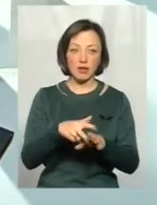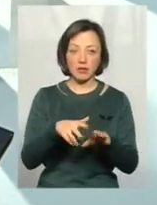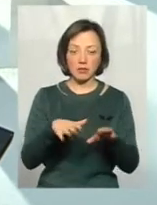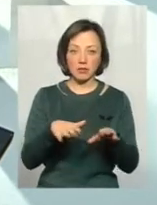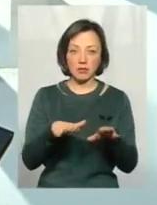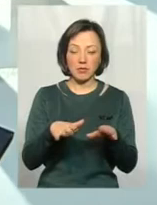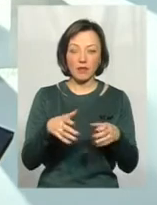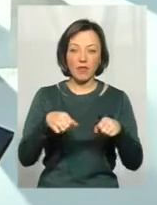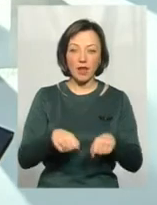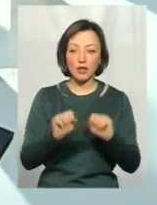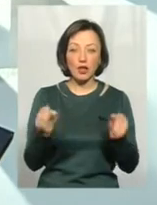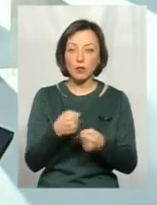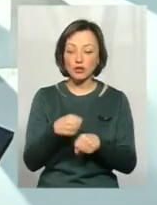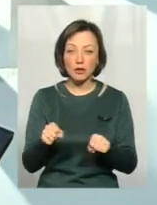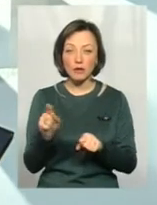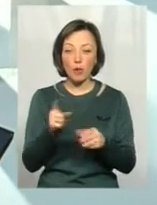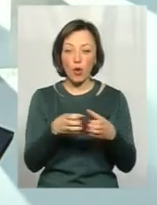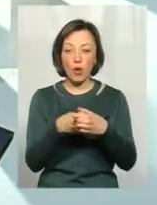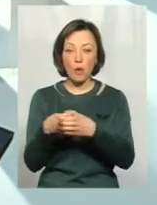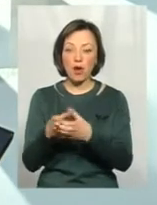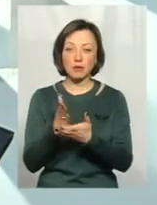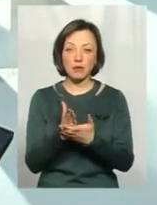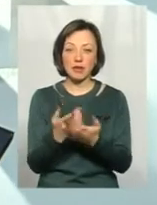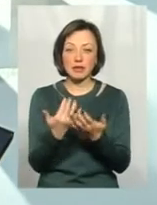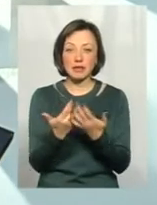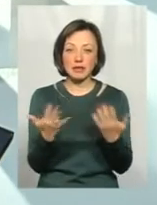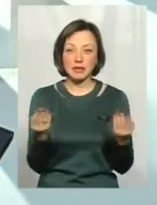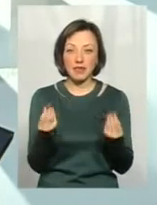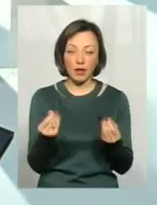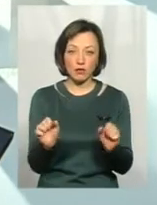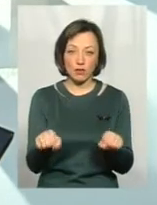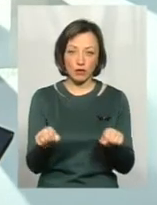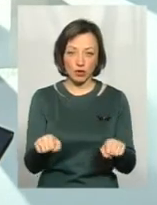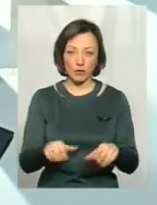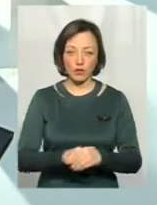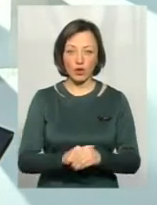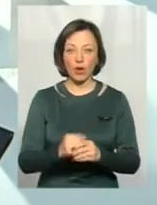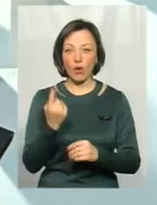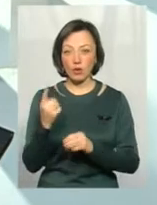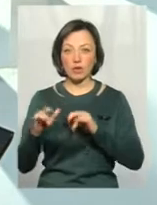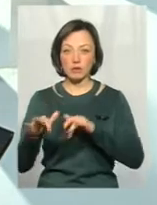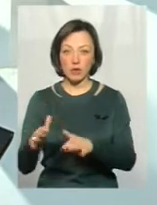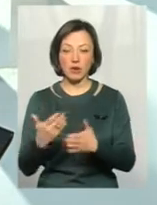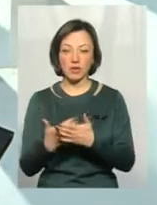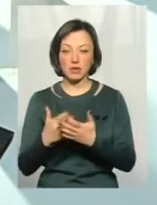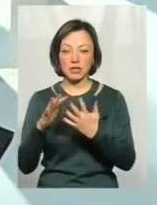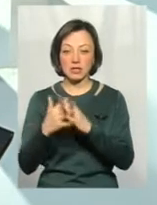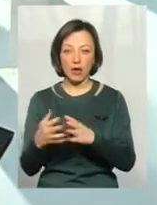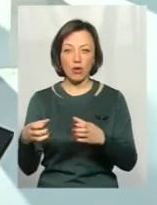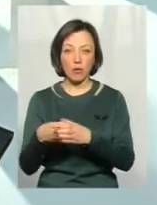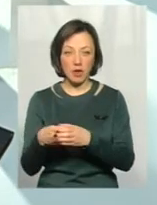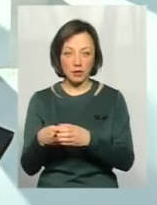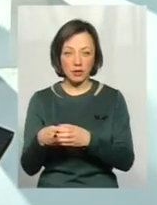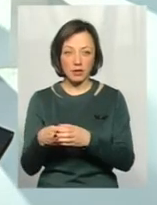неможливо. Неможливо хоча б тому, що громади мають абсолютно різні фінансові можливості. Одна справа, скажімо, сільська громада,